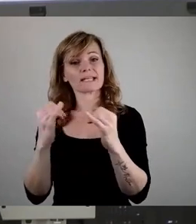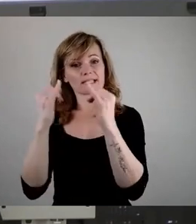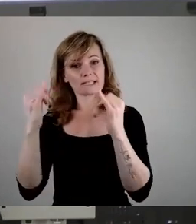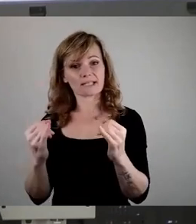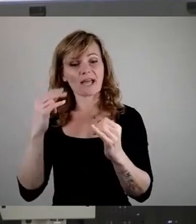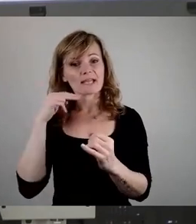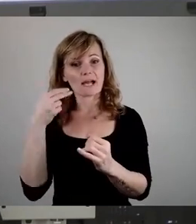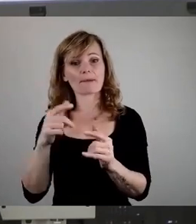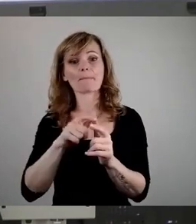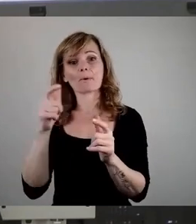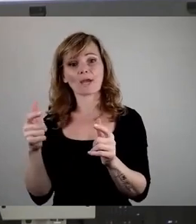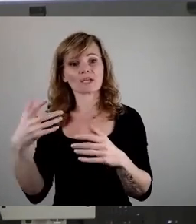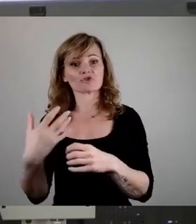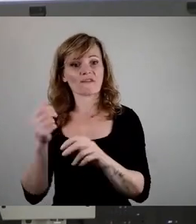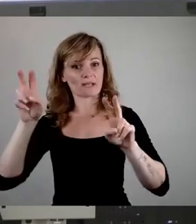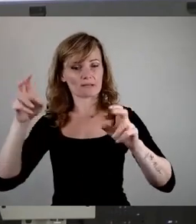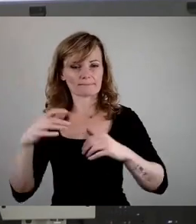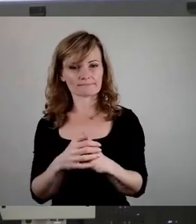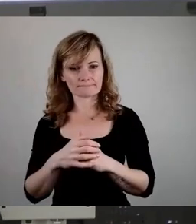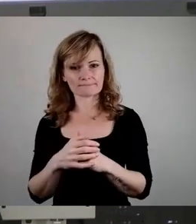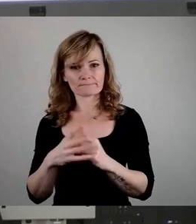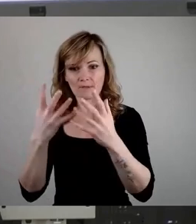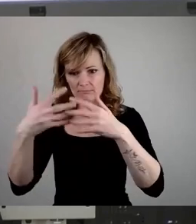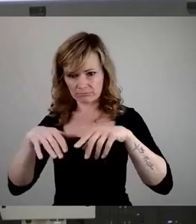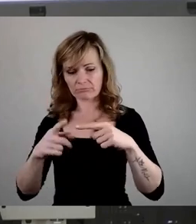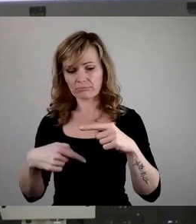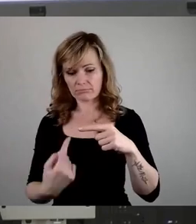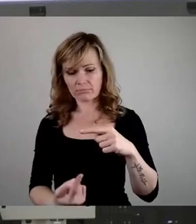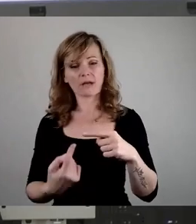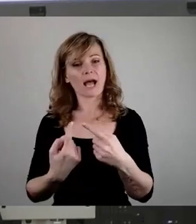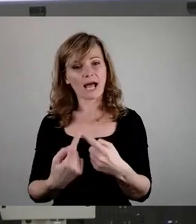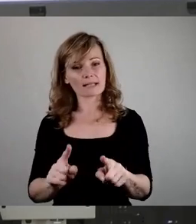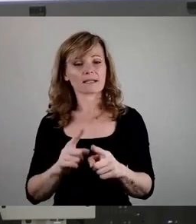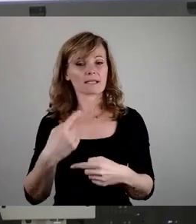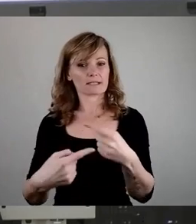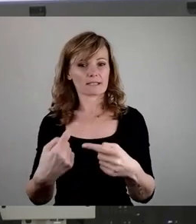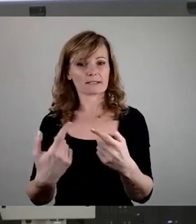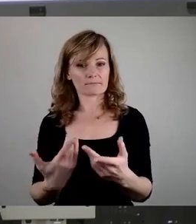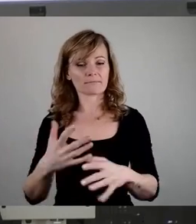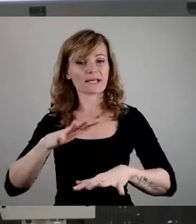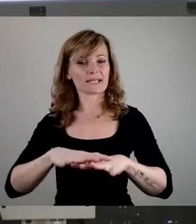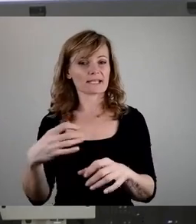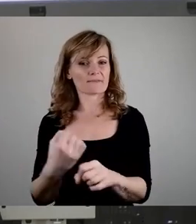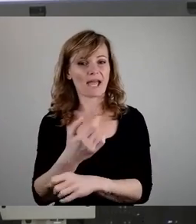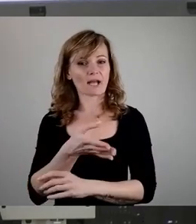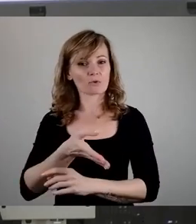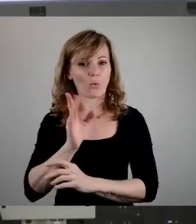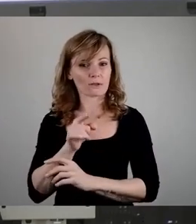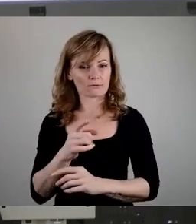hat sich eine andere Initiative entwickelt, nämlich das Netzwerk Nord. Und das Netzwerk Nord steht bereit.